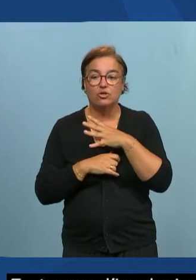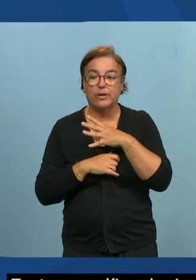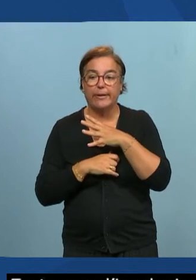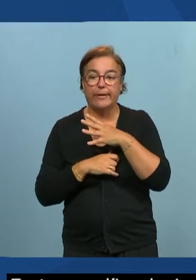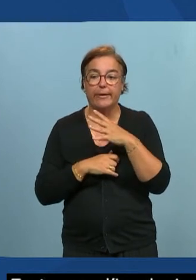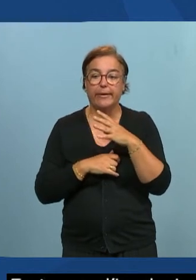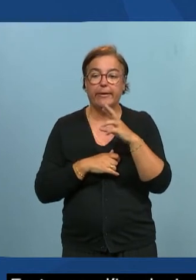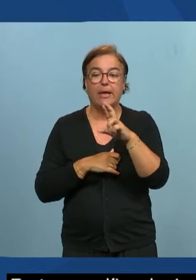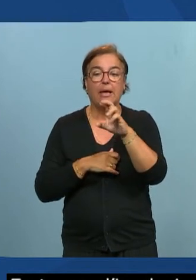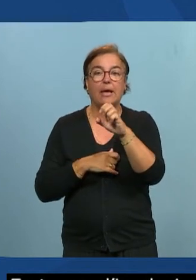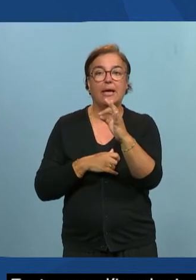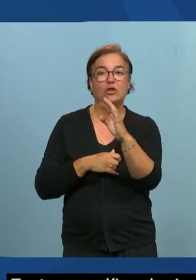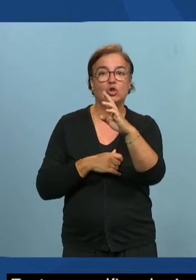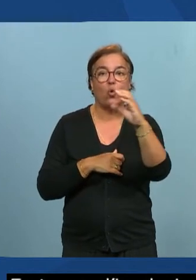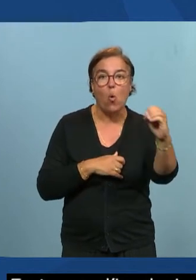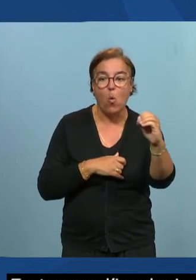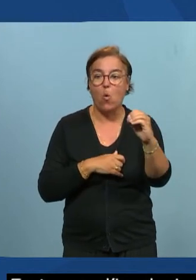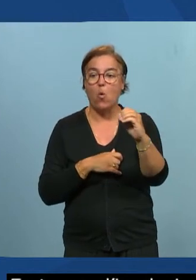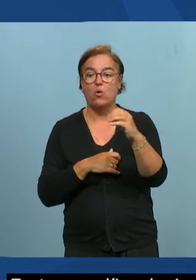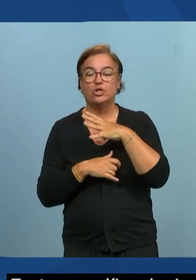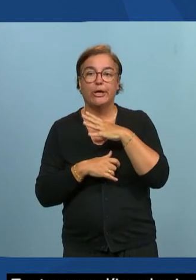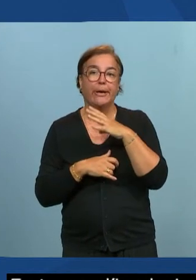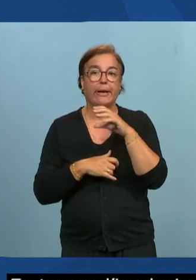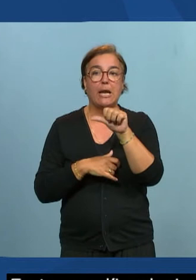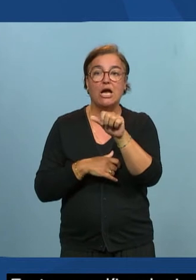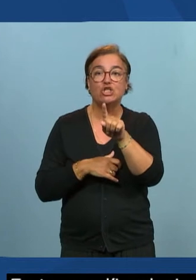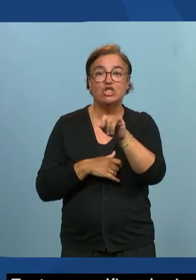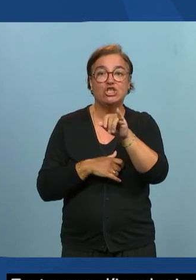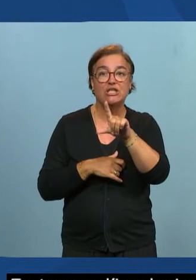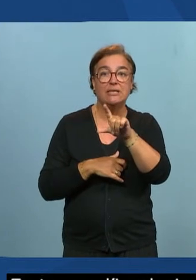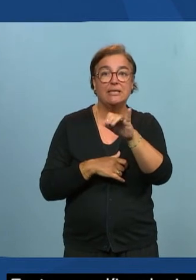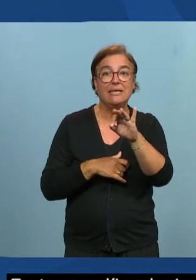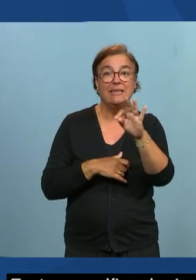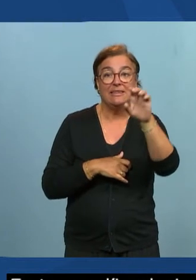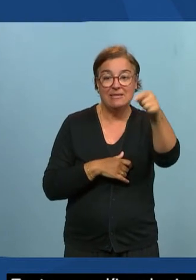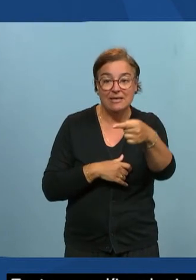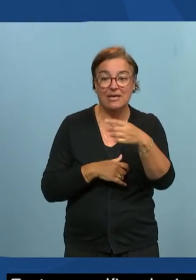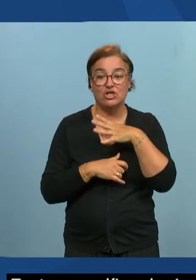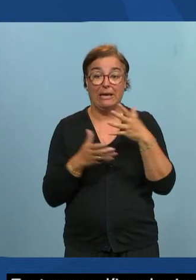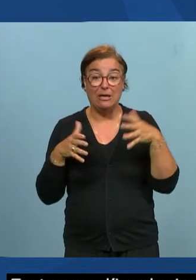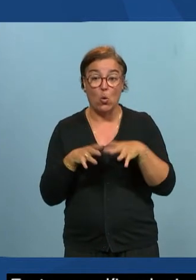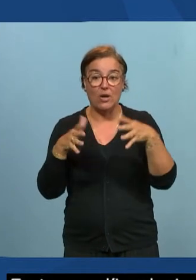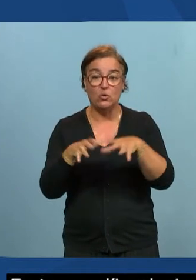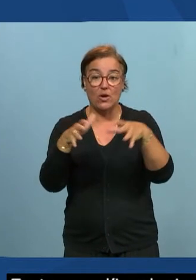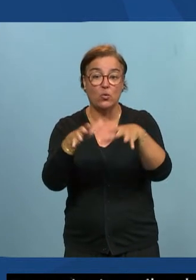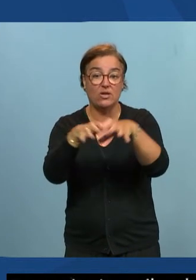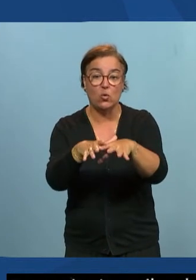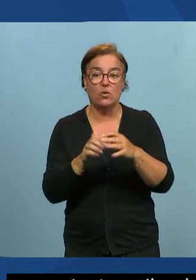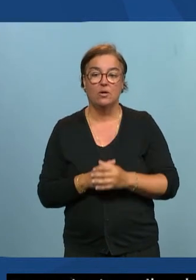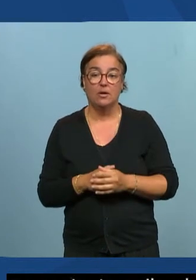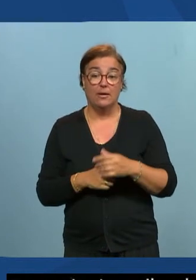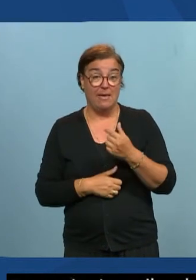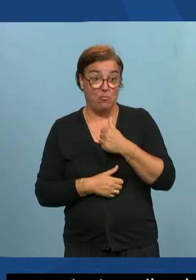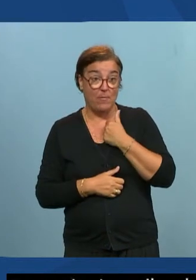sprint planning etc donc c'est vrai que ça fait beaucoup de réunions et je suis en communication régulière